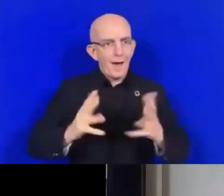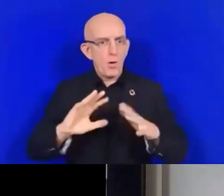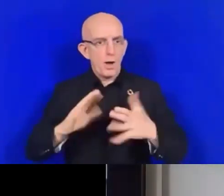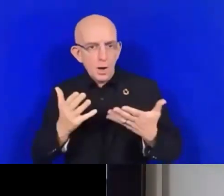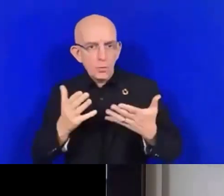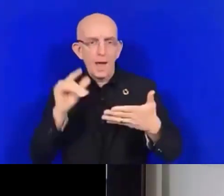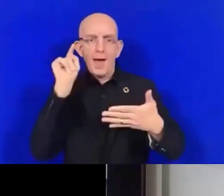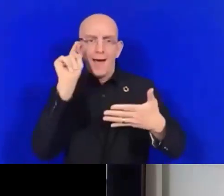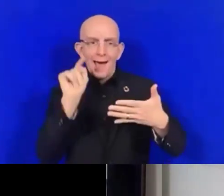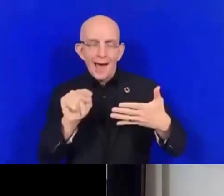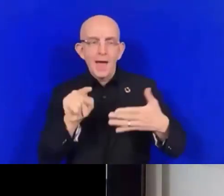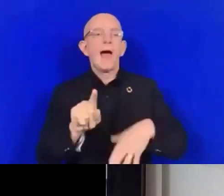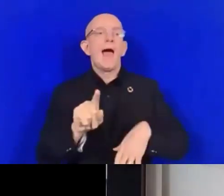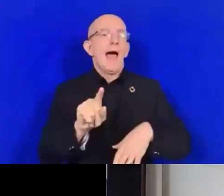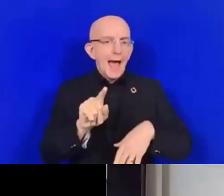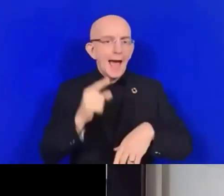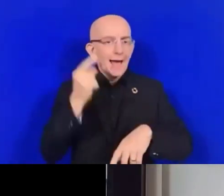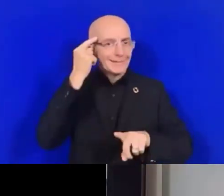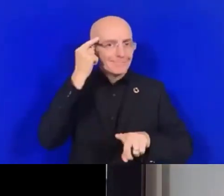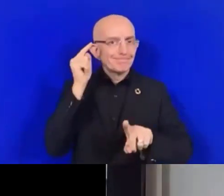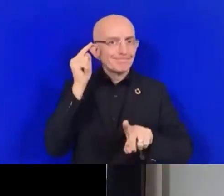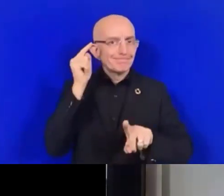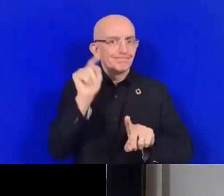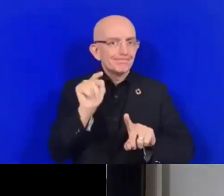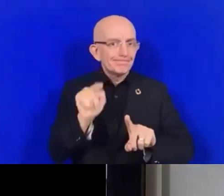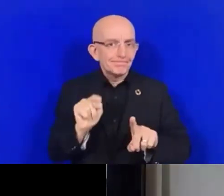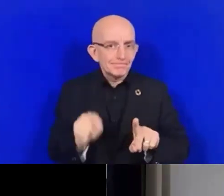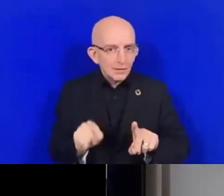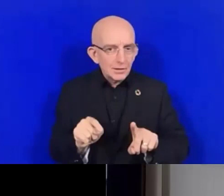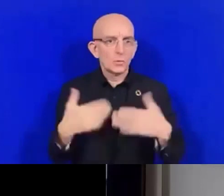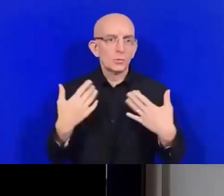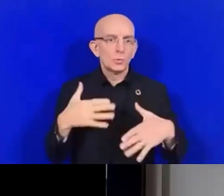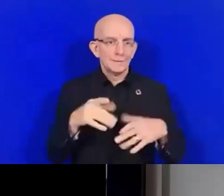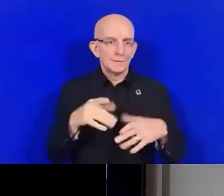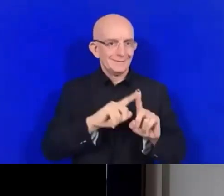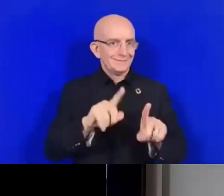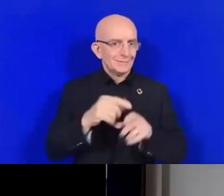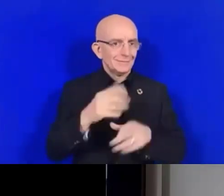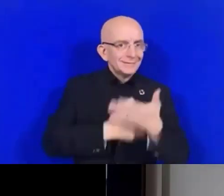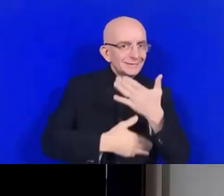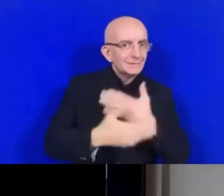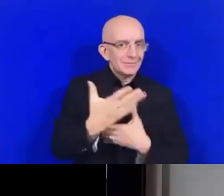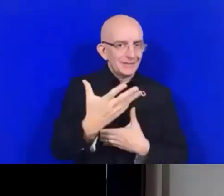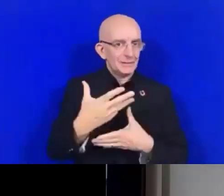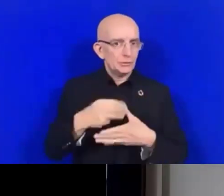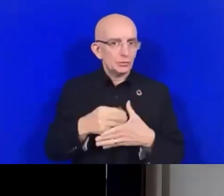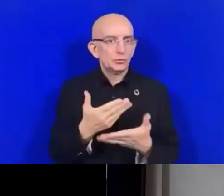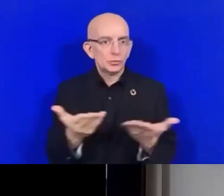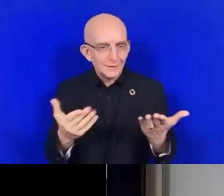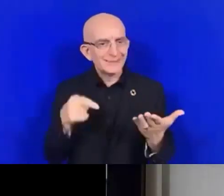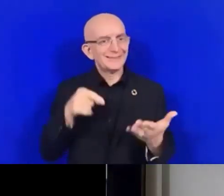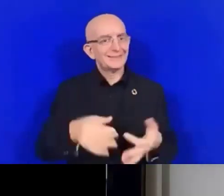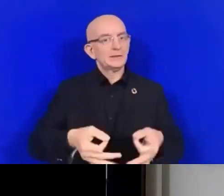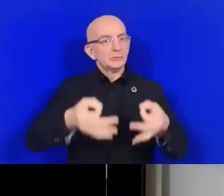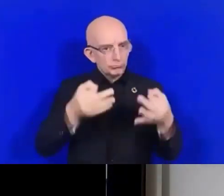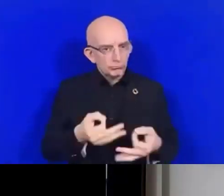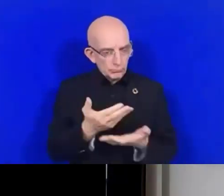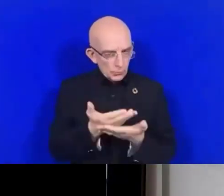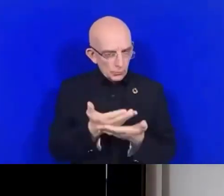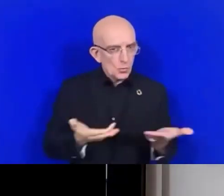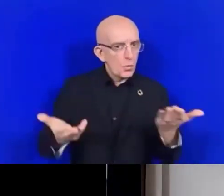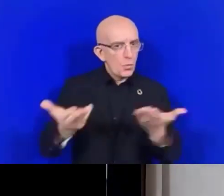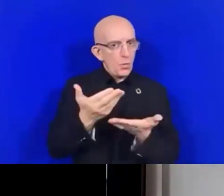travail pour plus d'inclusion. Il faudrait donc s'assurer que cela soit